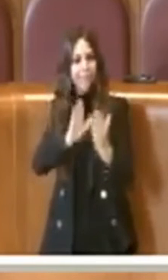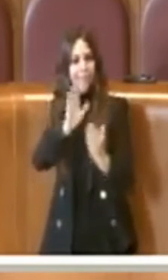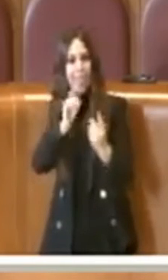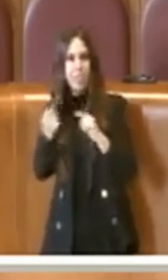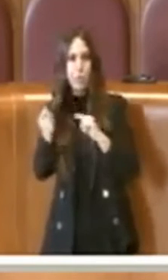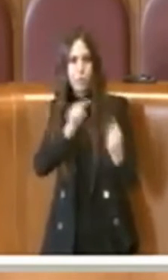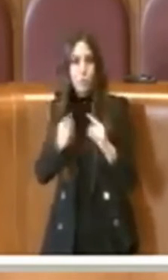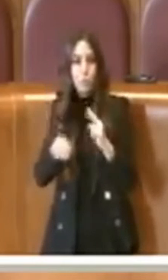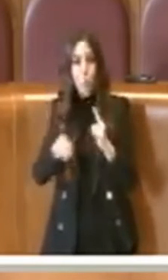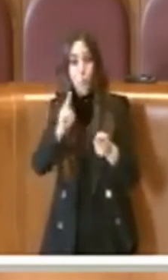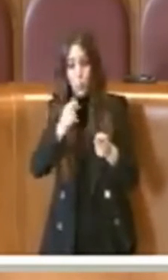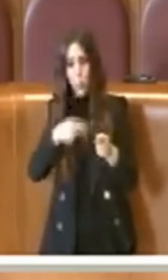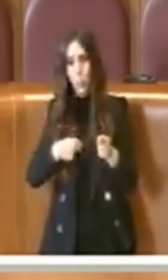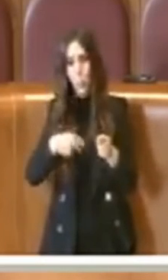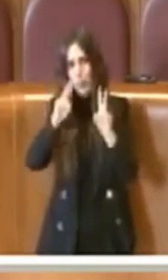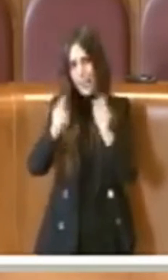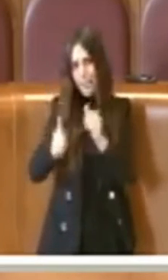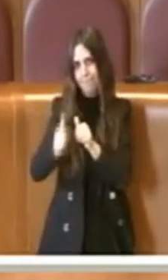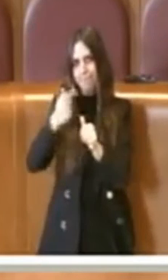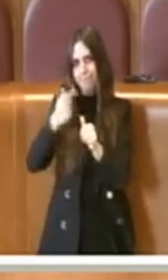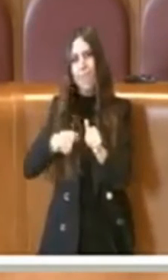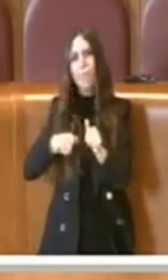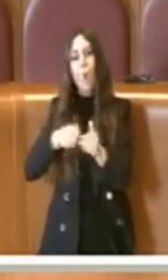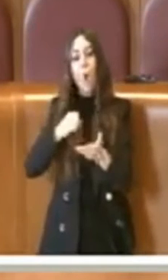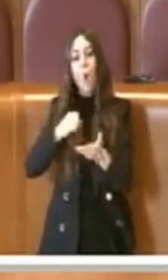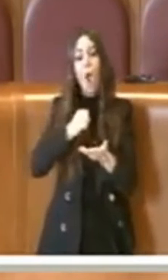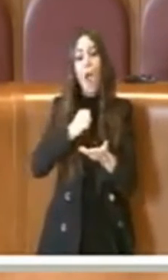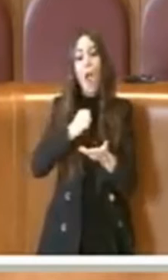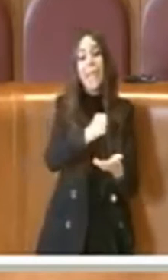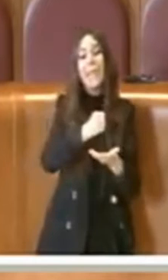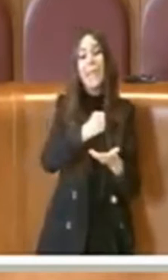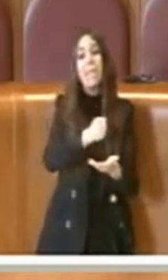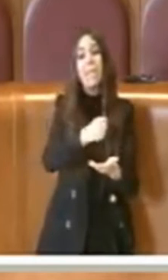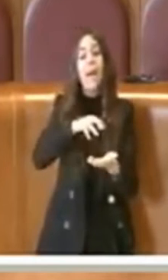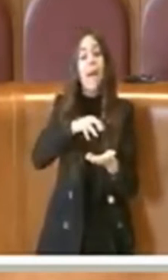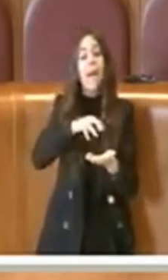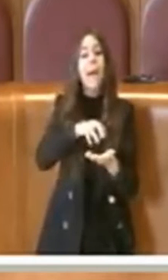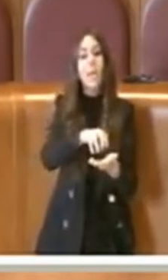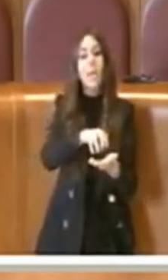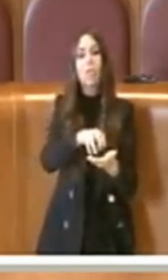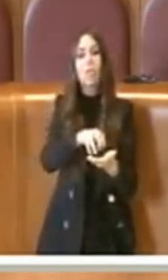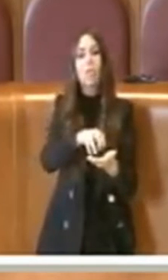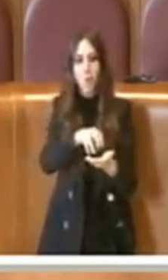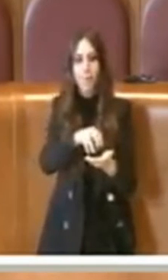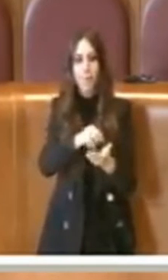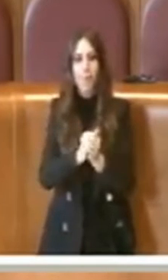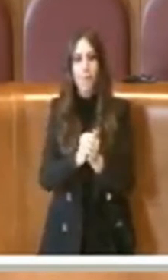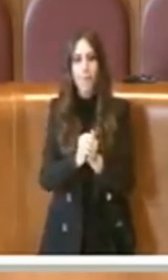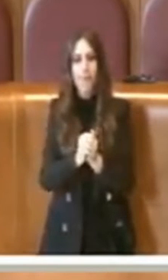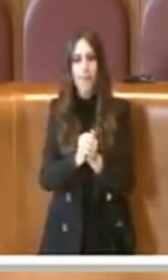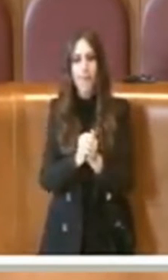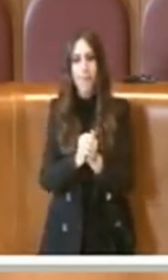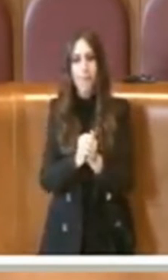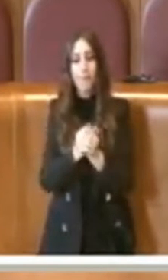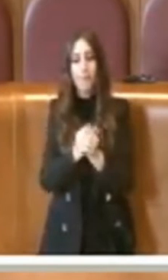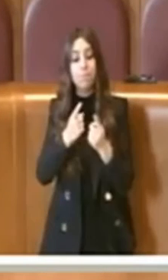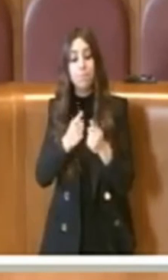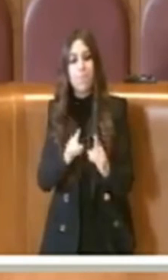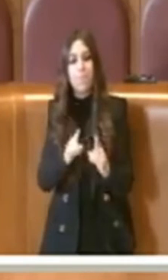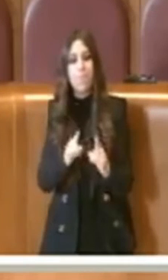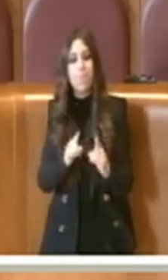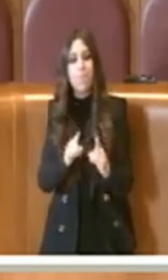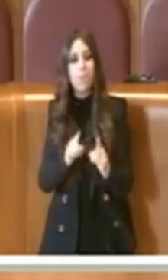interventi precedenti, quello degli investimenti, delle risorse stanziate nel piano degli investimenti, che appunto si